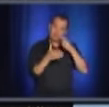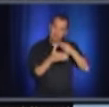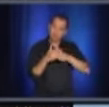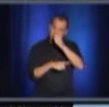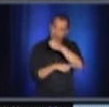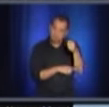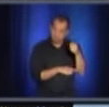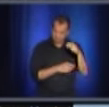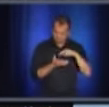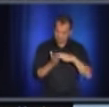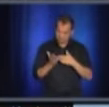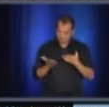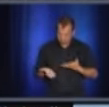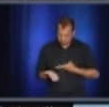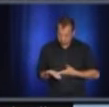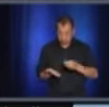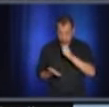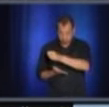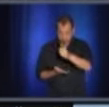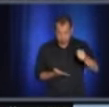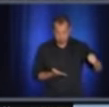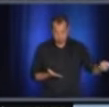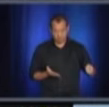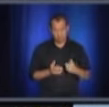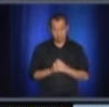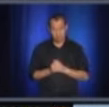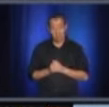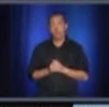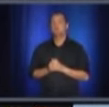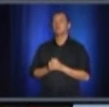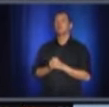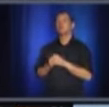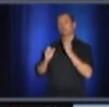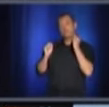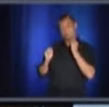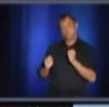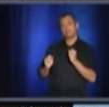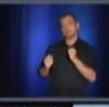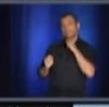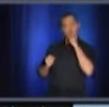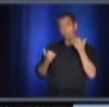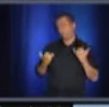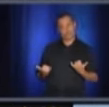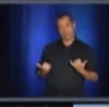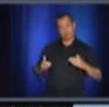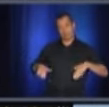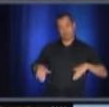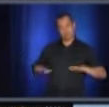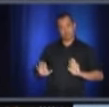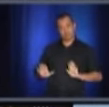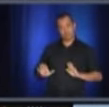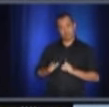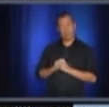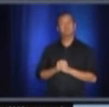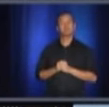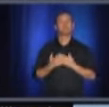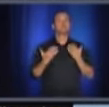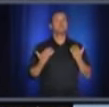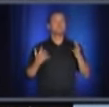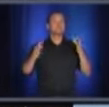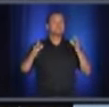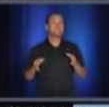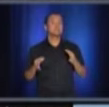jours? Je vais vous répondre simplement. Ce n pas écarté, mais ce n pas pour le moment. On a pris la décision, et je pense que vous